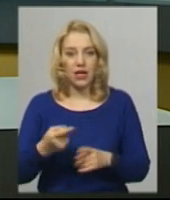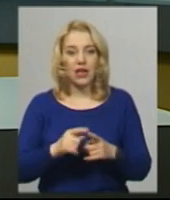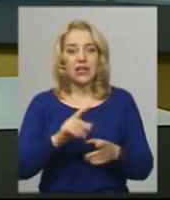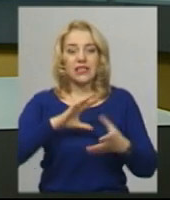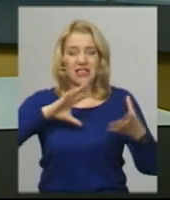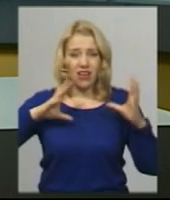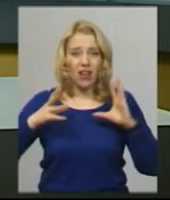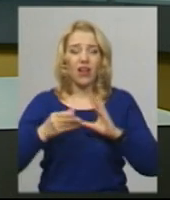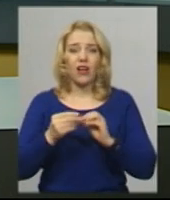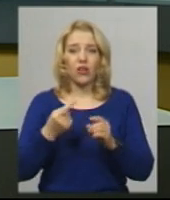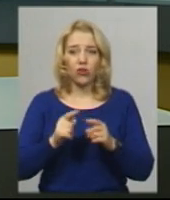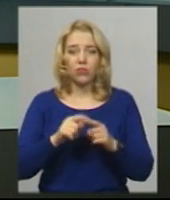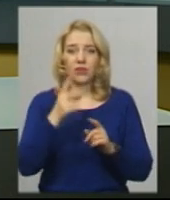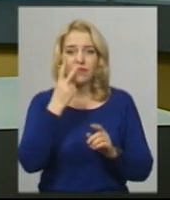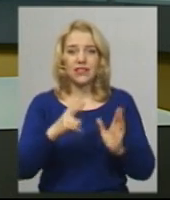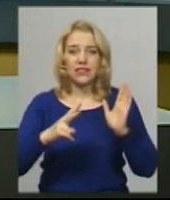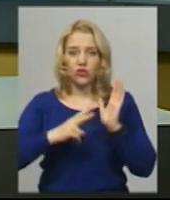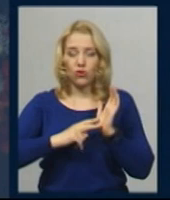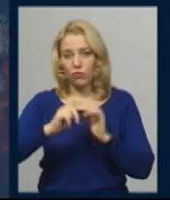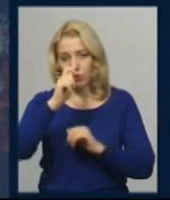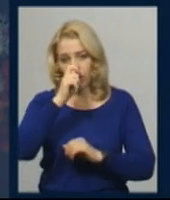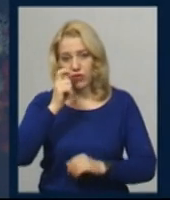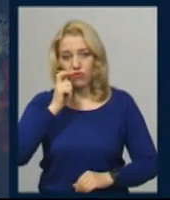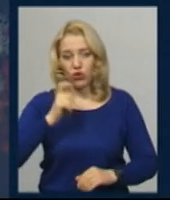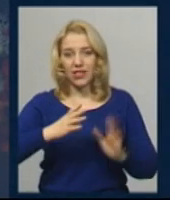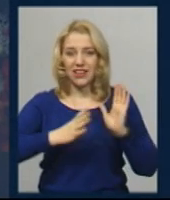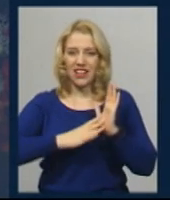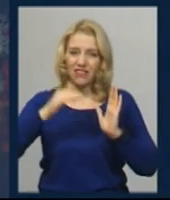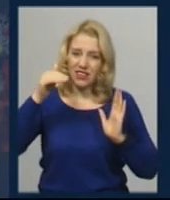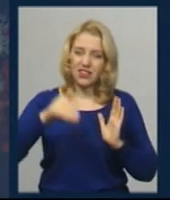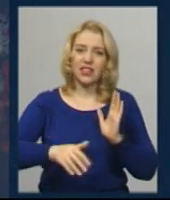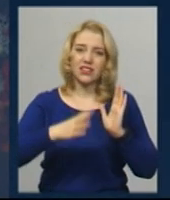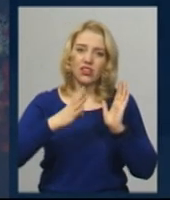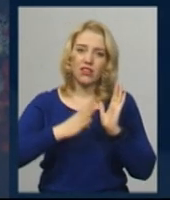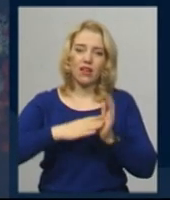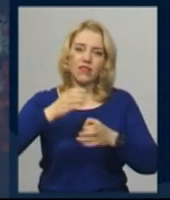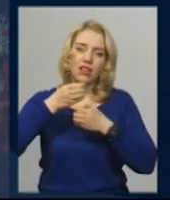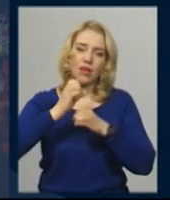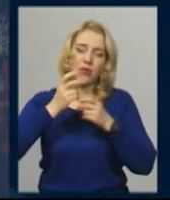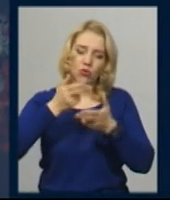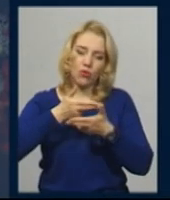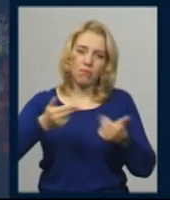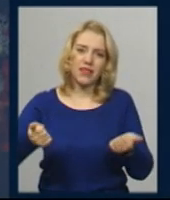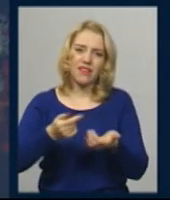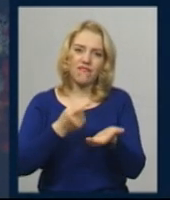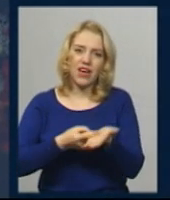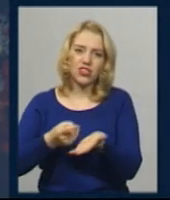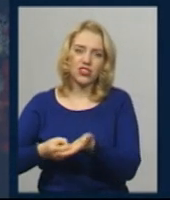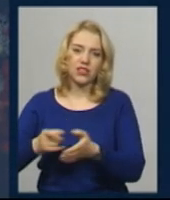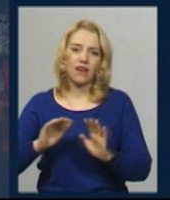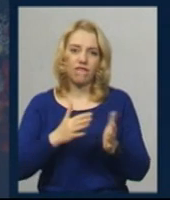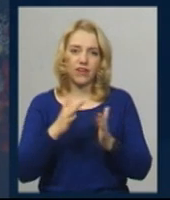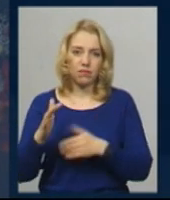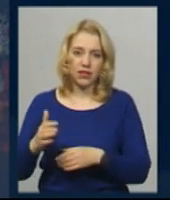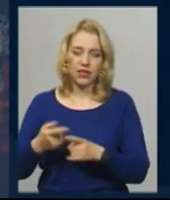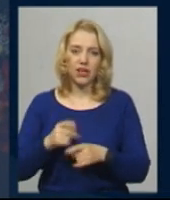Центру громадського здоров'я 27 квітня в Україні 9 тисяч 9 лабораторно підтверджених випадків COVID-19. З них